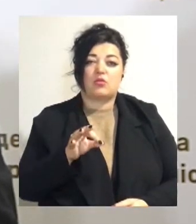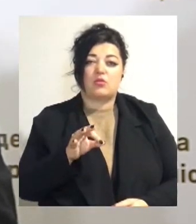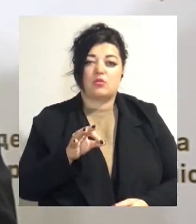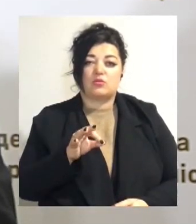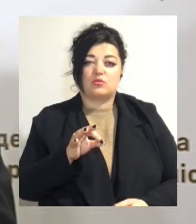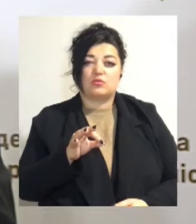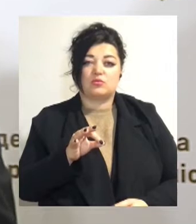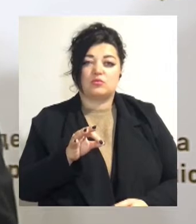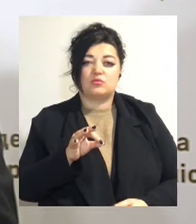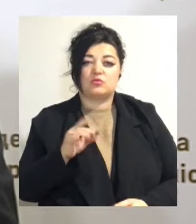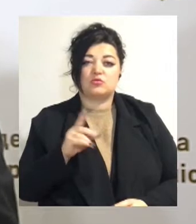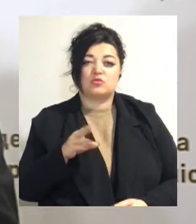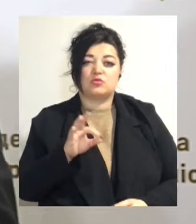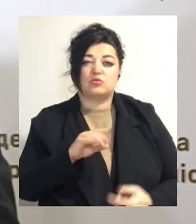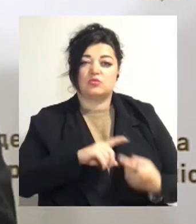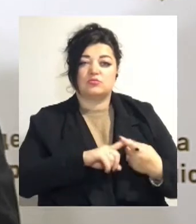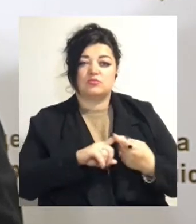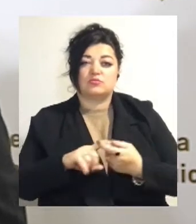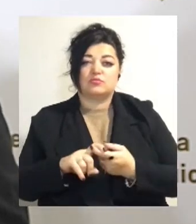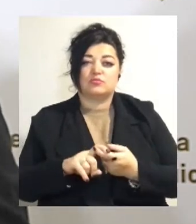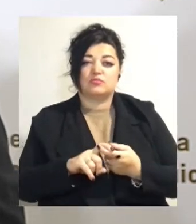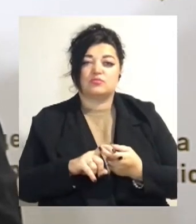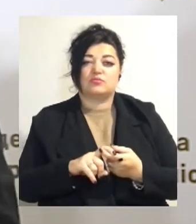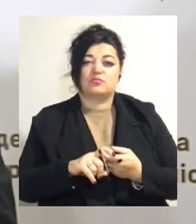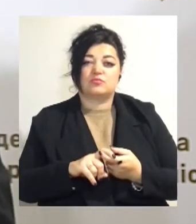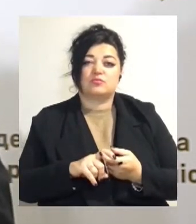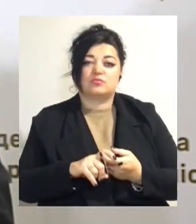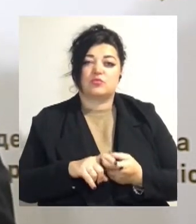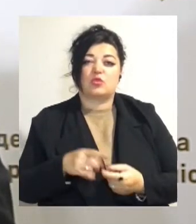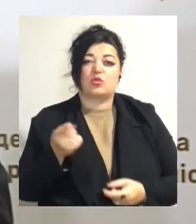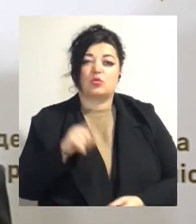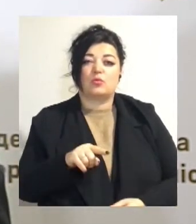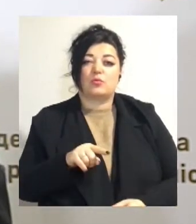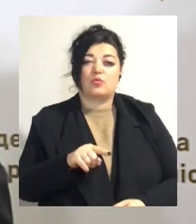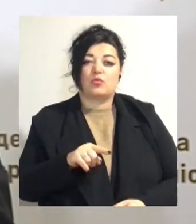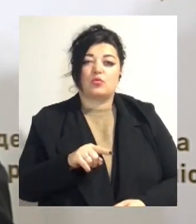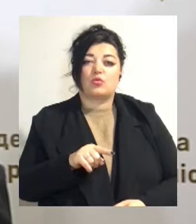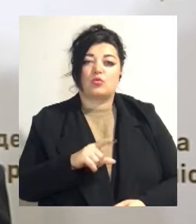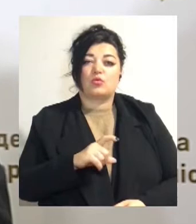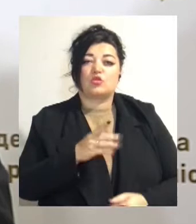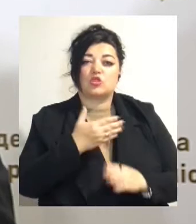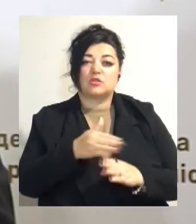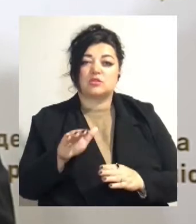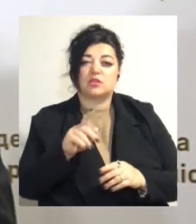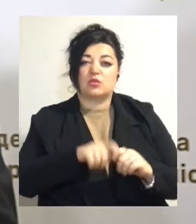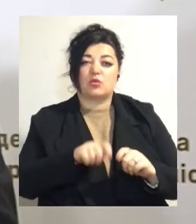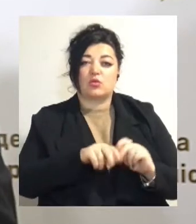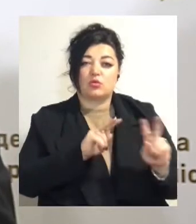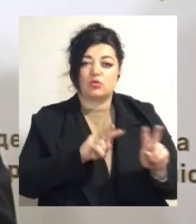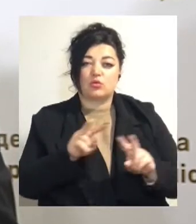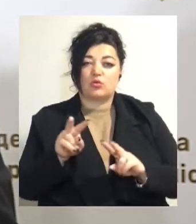струмлення. Тому це все на контролі, і як тільки